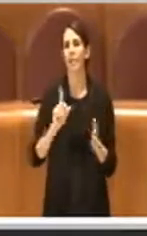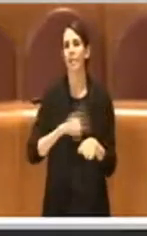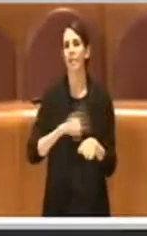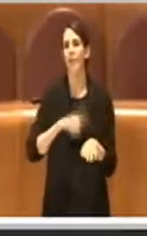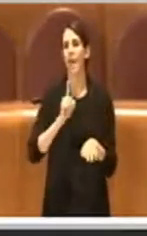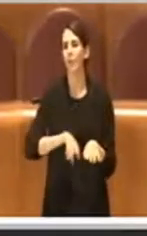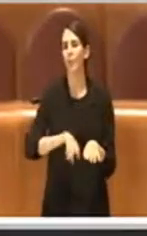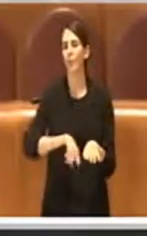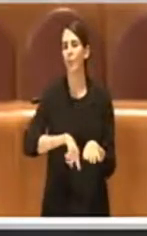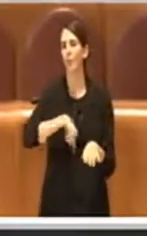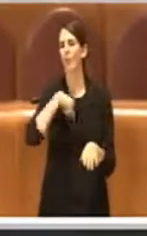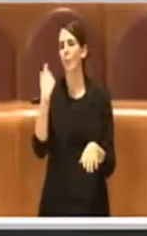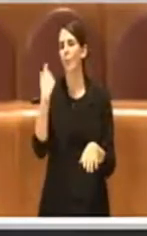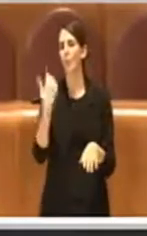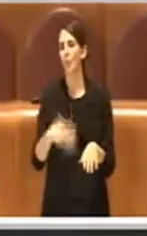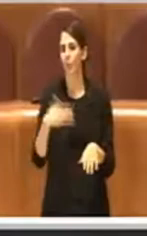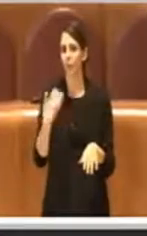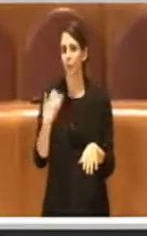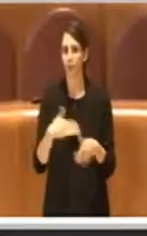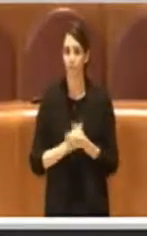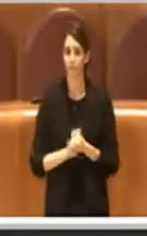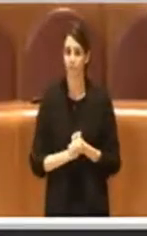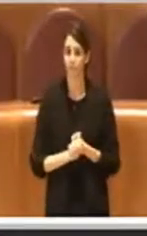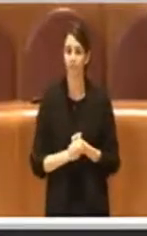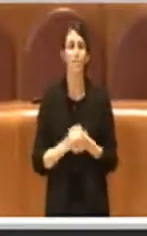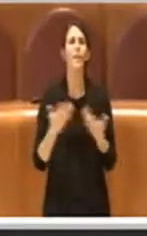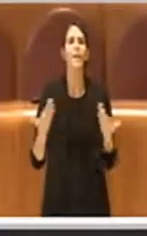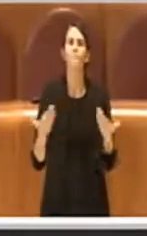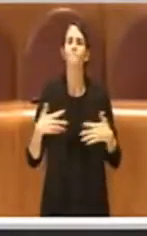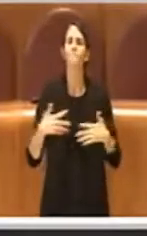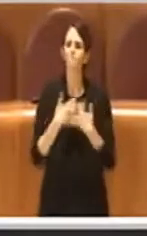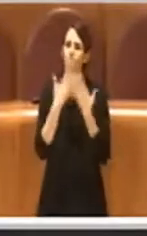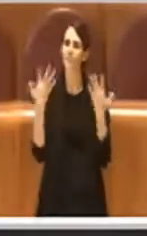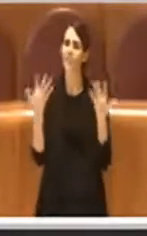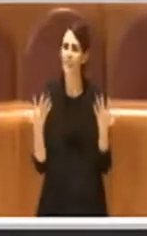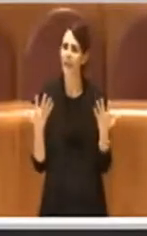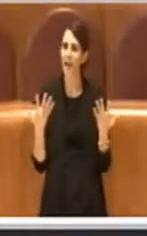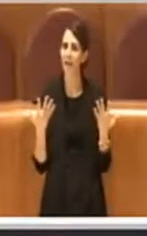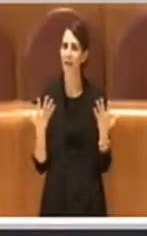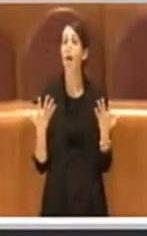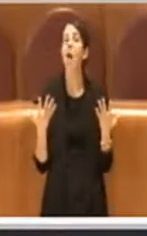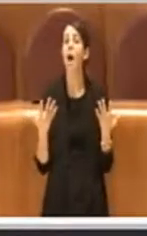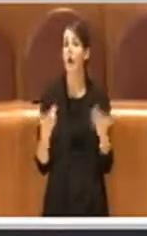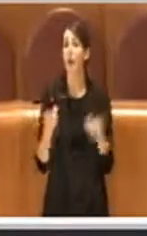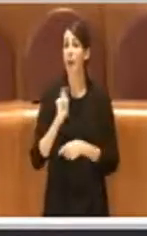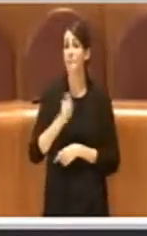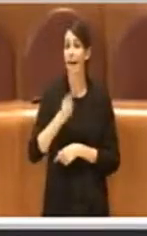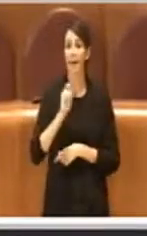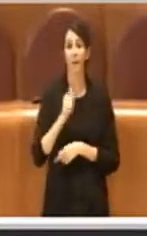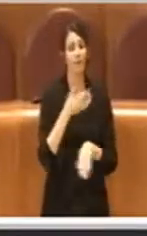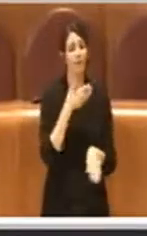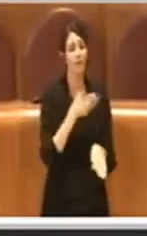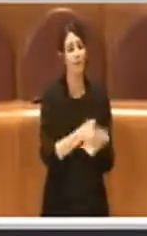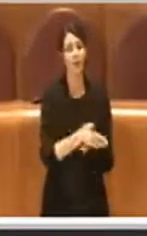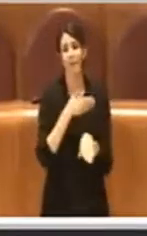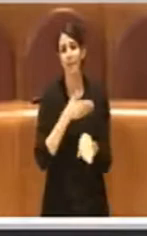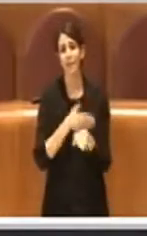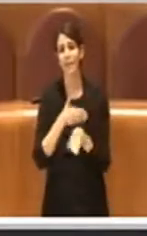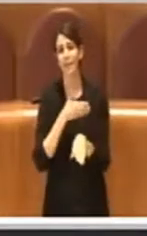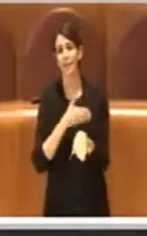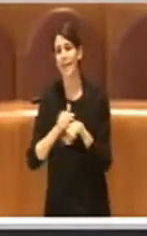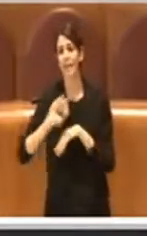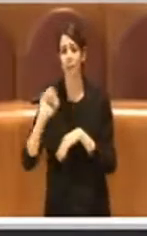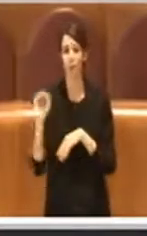per cui è ovvio che si ritarda tutto quanto un altro lavoro e questo